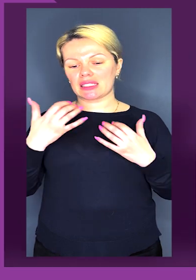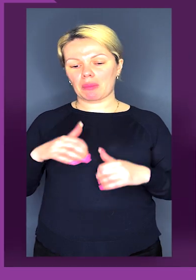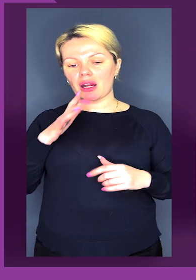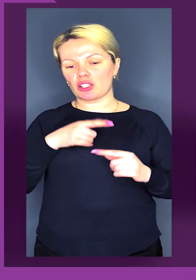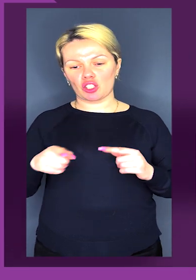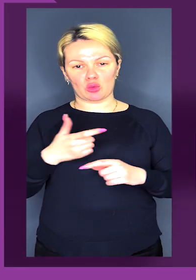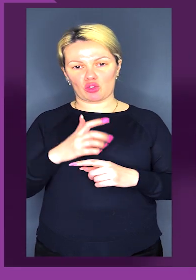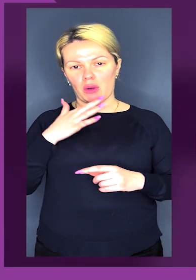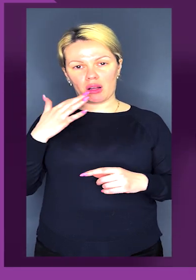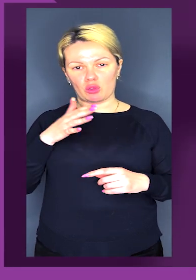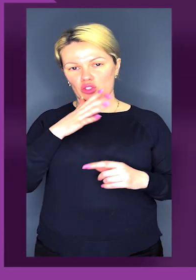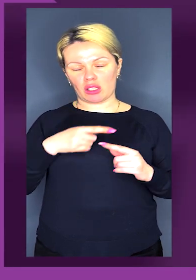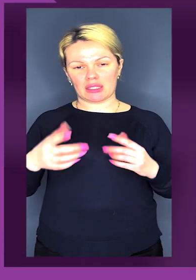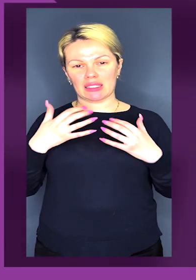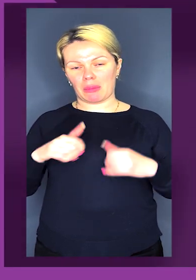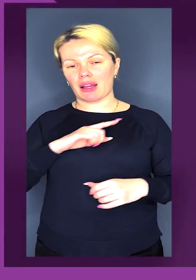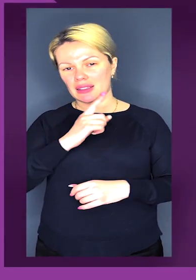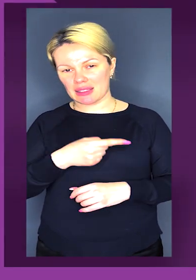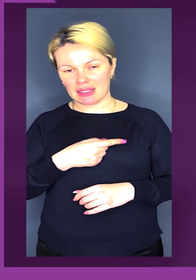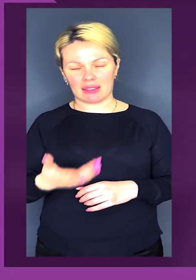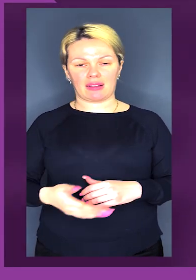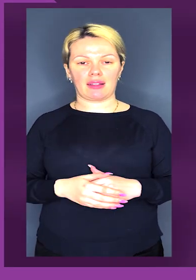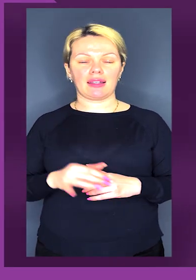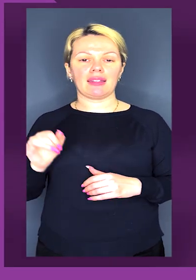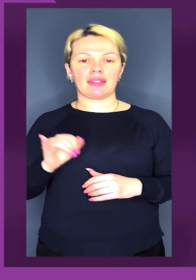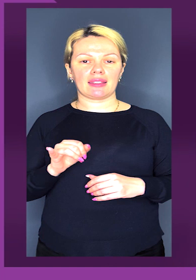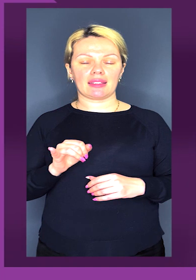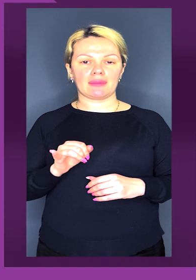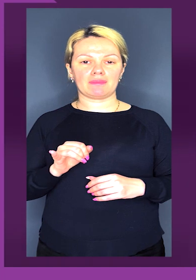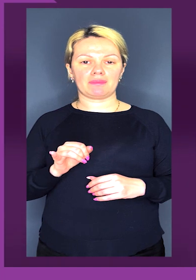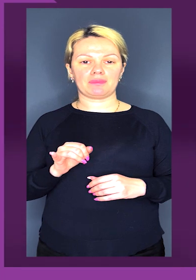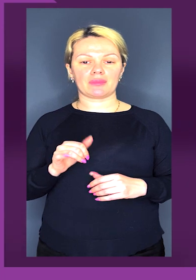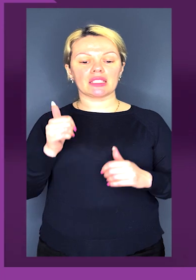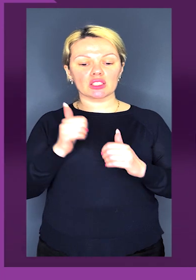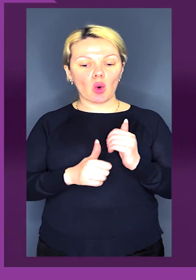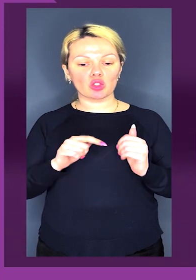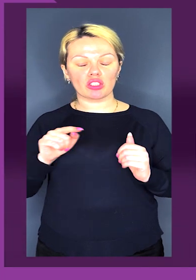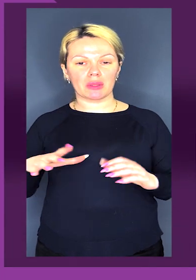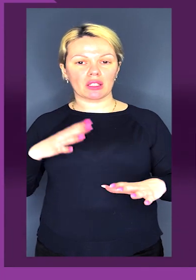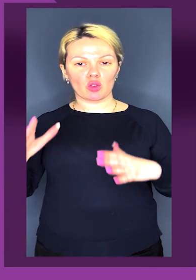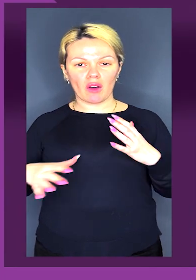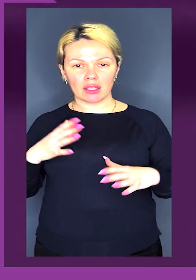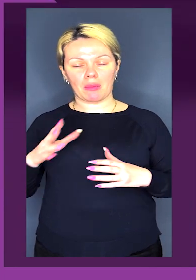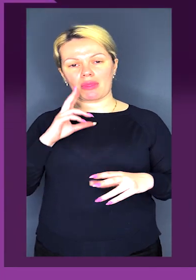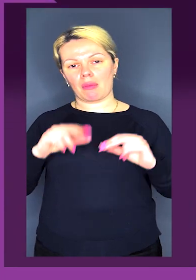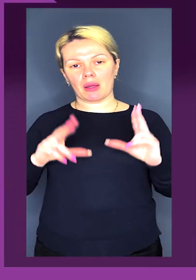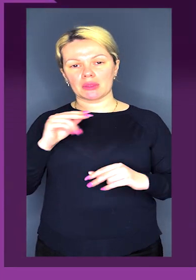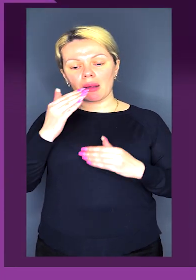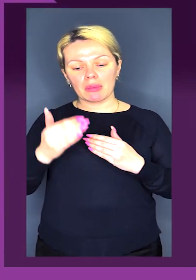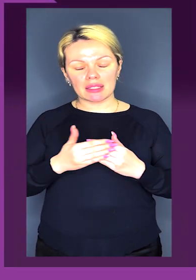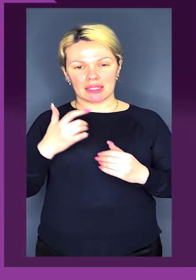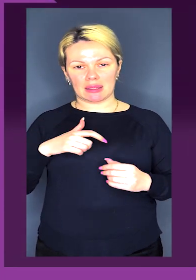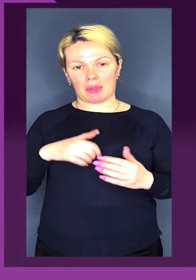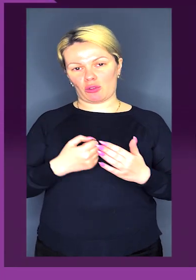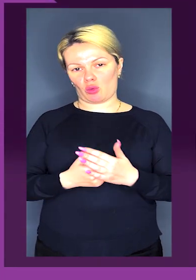Забирає чат, це дуже багато, забирає дуже багато сил. І з кожним тренуванням намагаємося